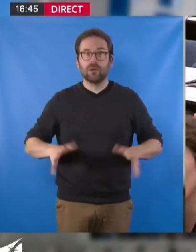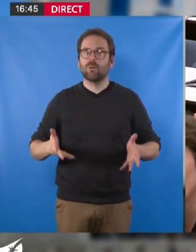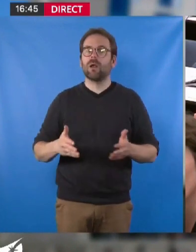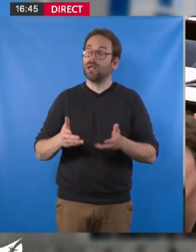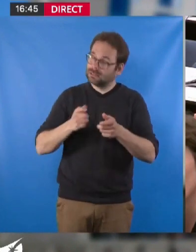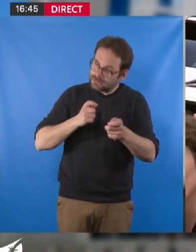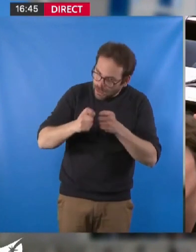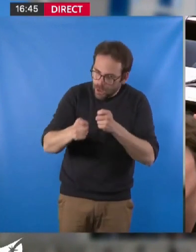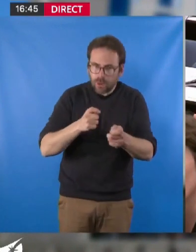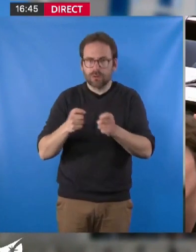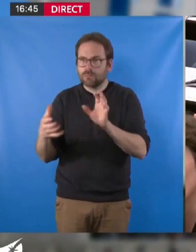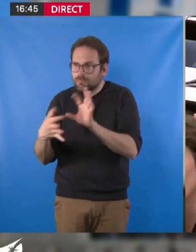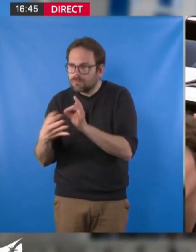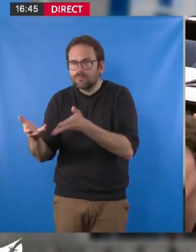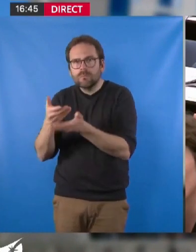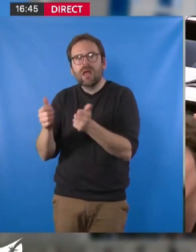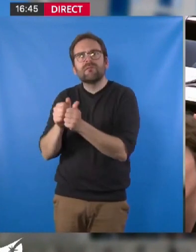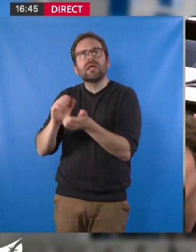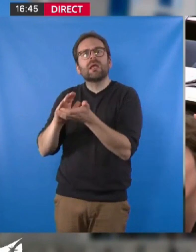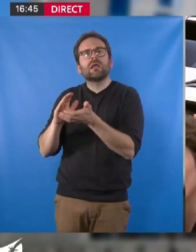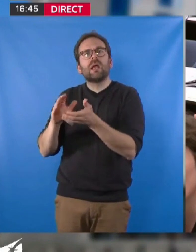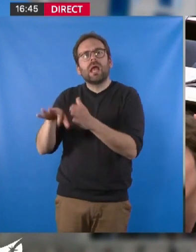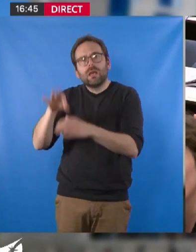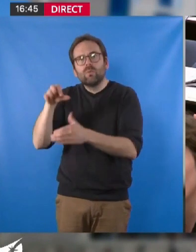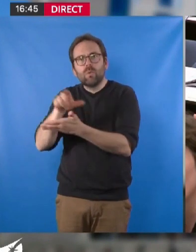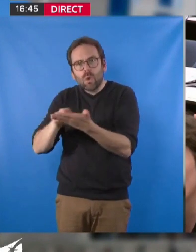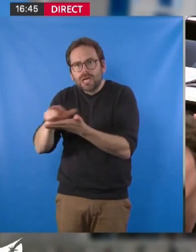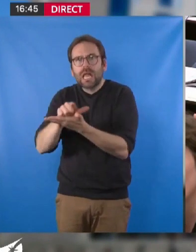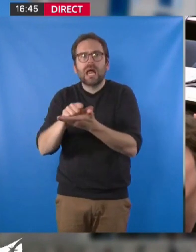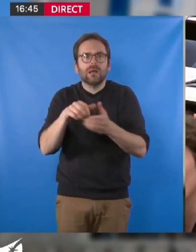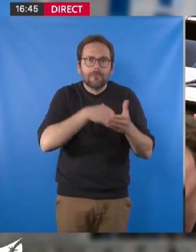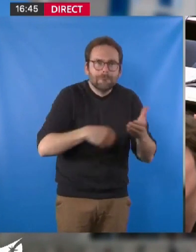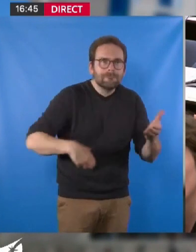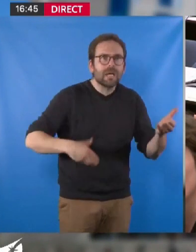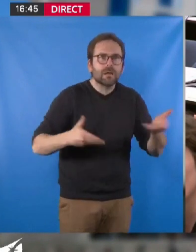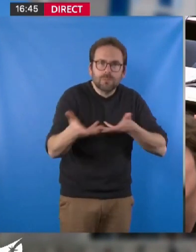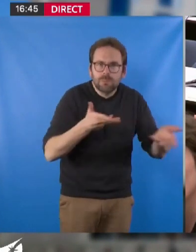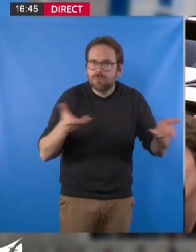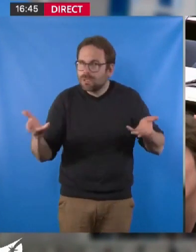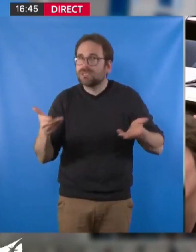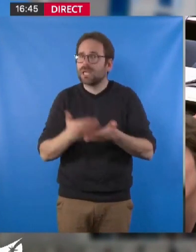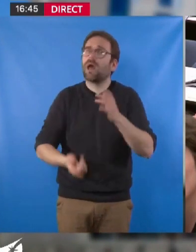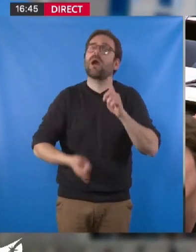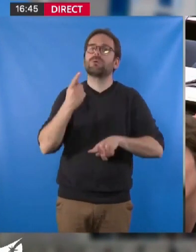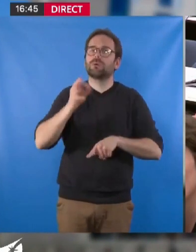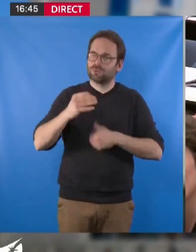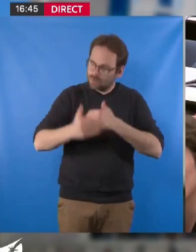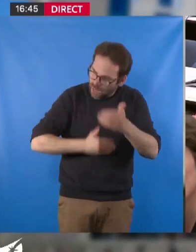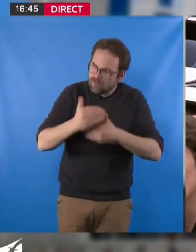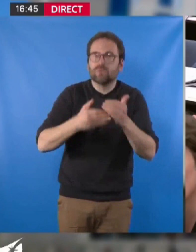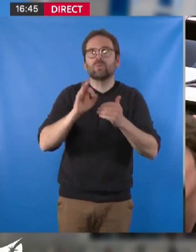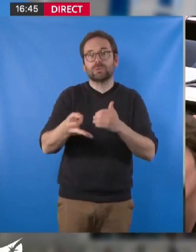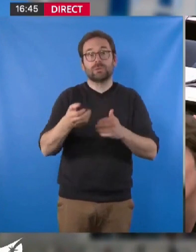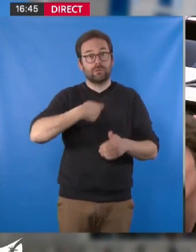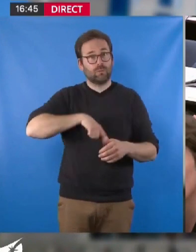'association avec les élus locaux, avec les maires des territoires, c'est un élément auquel nous tenons, sur lequel nous avançons. Vous l'avez vous-même